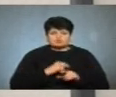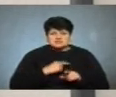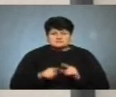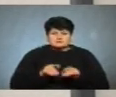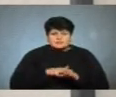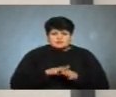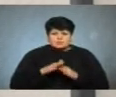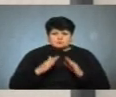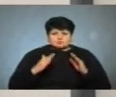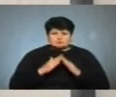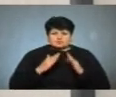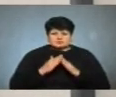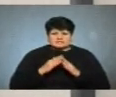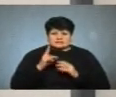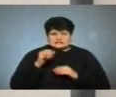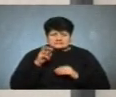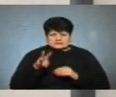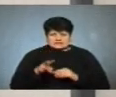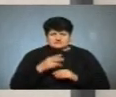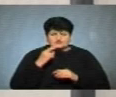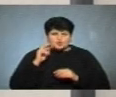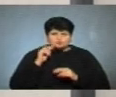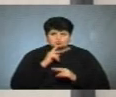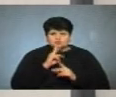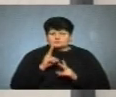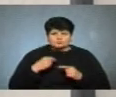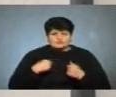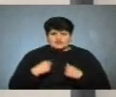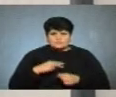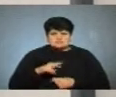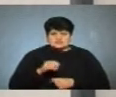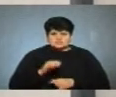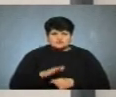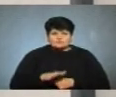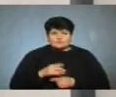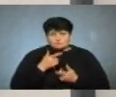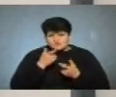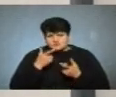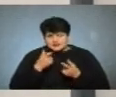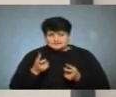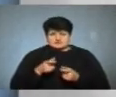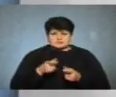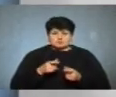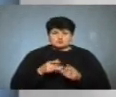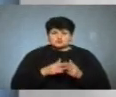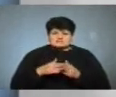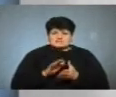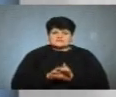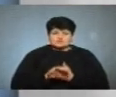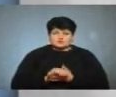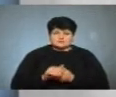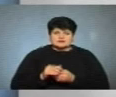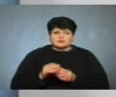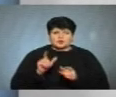наповнюється будинок гідким димом, він є отруйним, щоб ніхто не постраждав. Попередили сусідів, знайомих, забрали всіх людей,